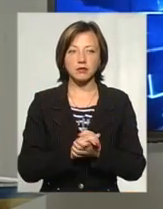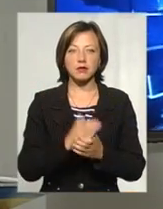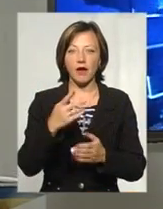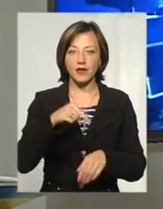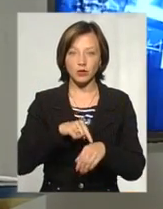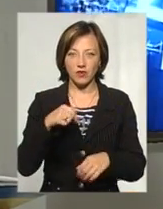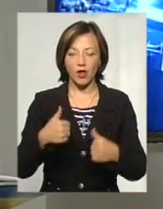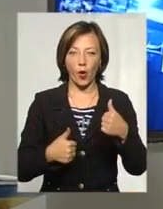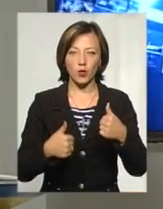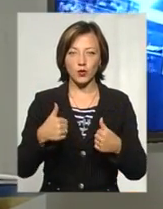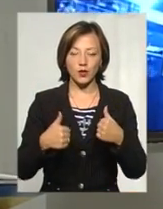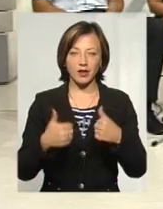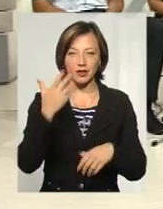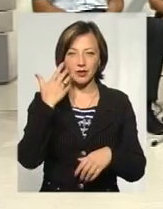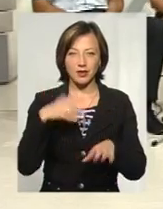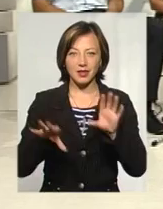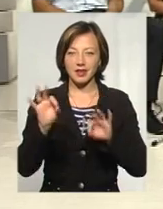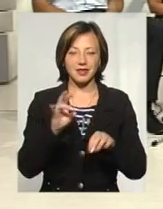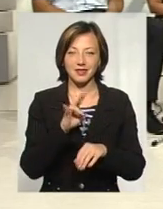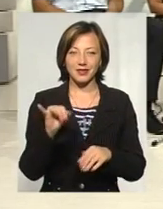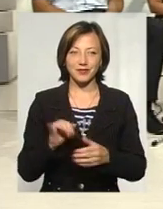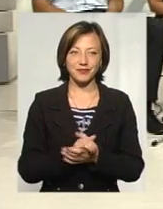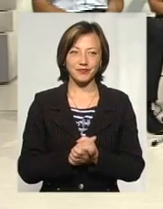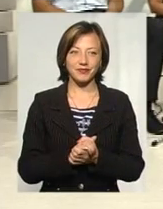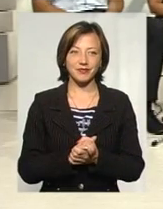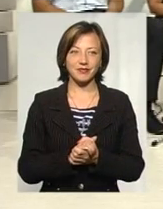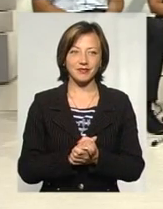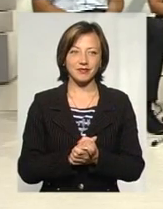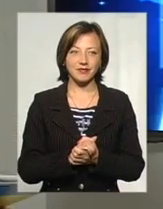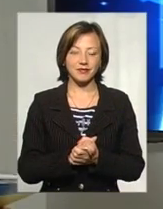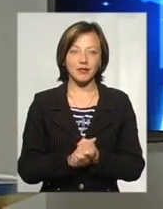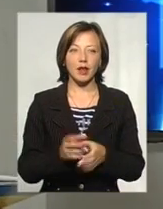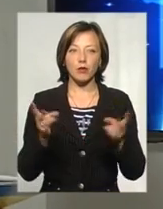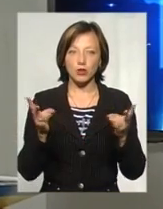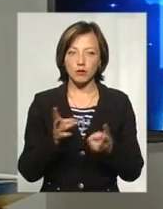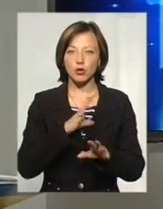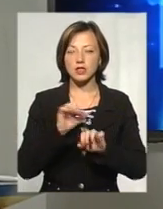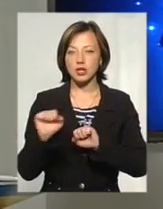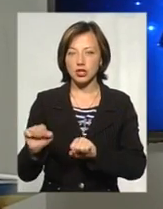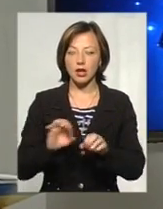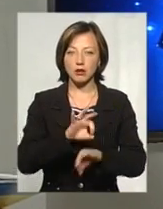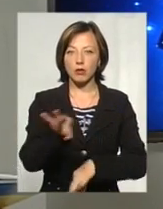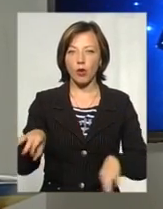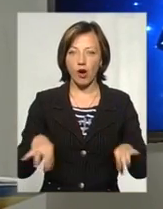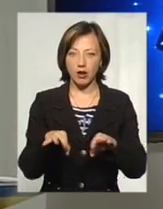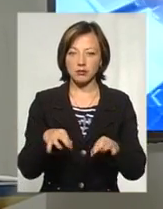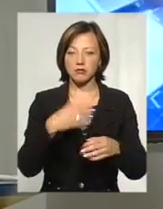конкуренцію під час конкурсу? Взагалі ні. А потрібно було захищати свій проєкт, якось